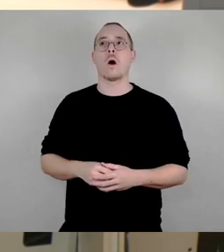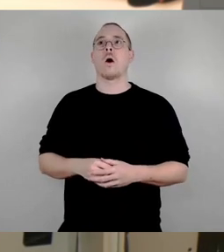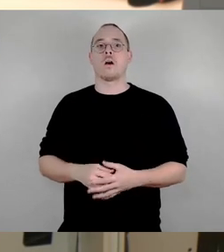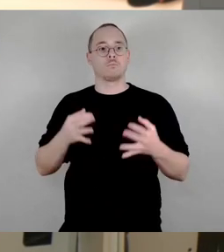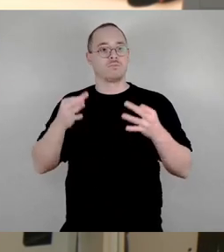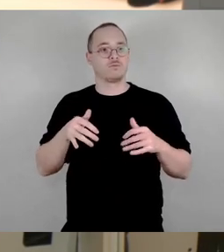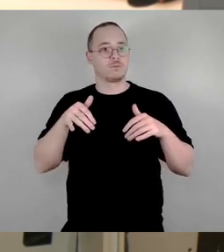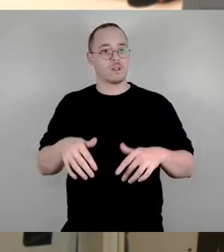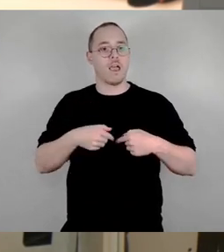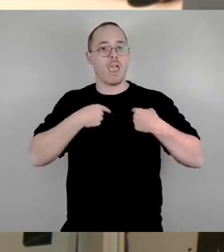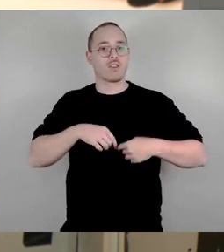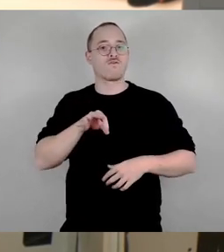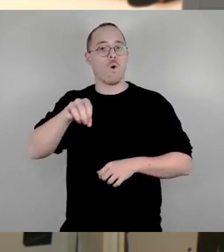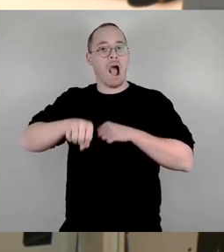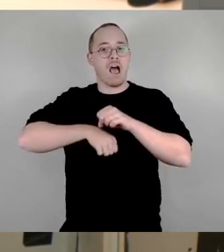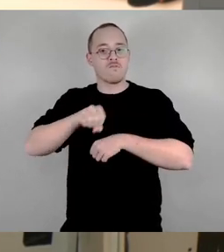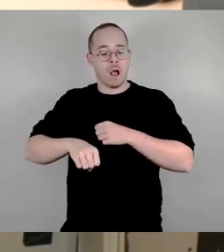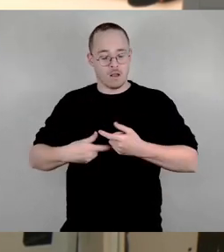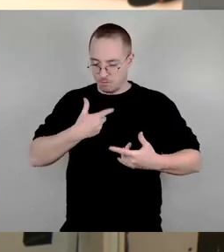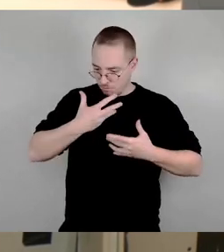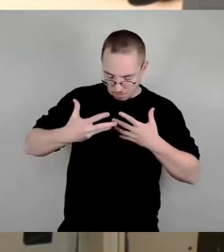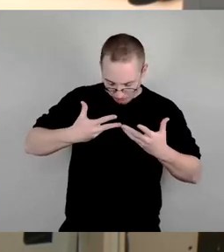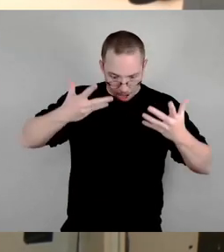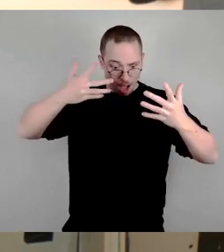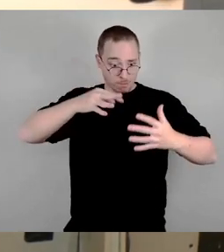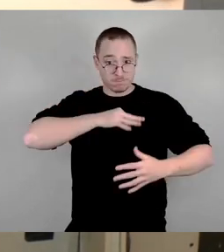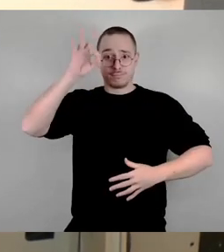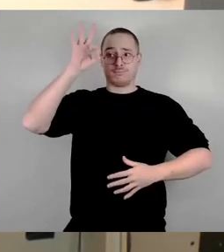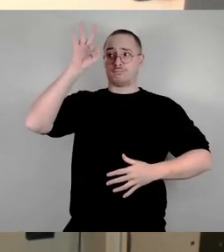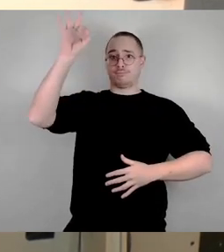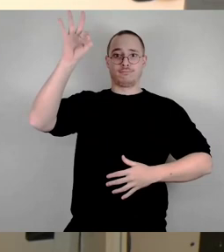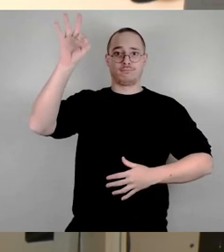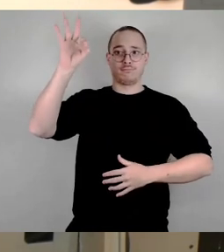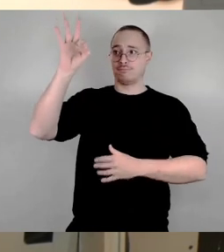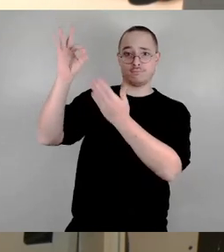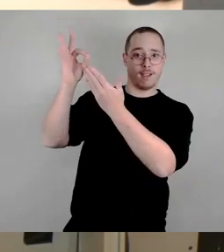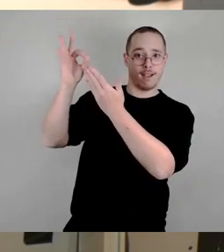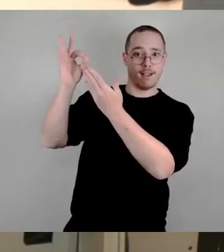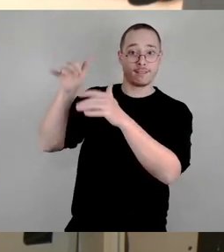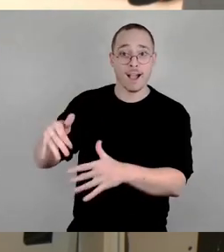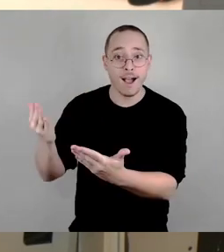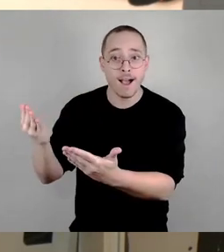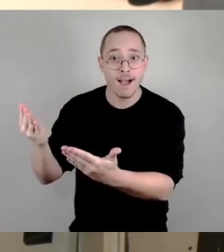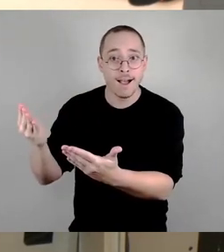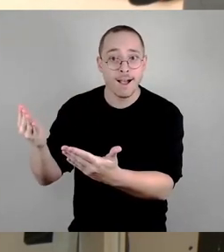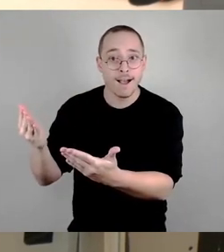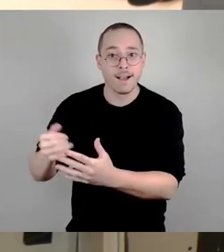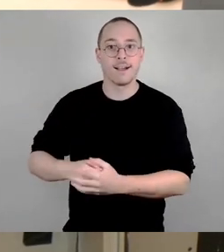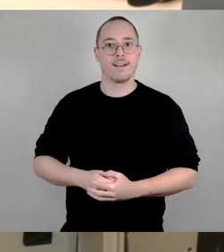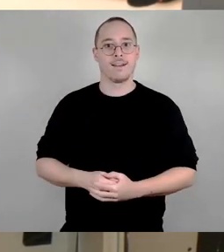deren Gesundheit und Sicherheit sorgt. Aber bei genauerer Betrachtung entpuppt sich das Ganze wieder mal als Mogelpackung.